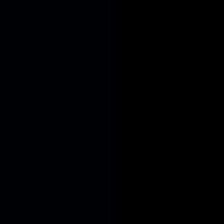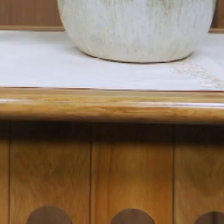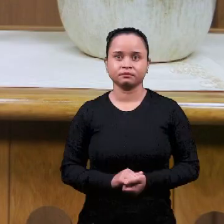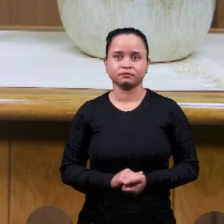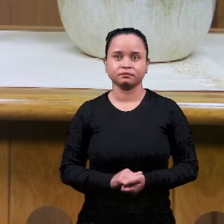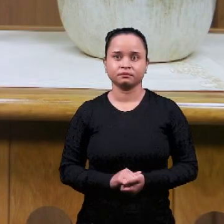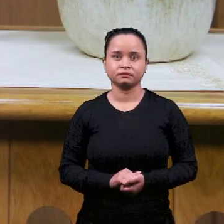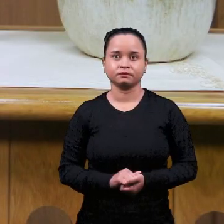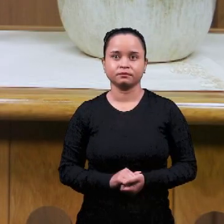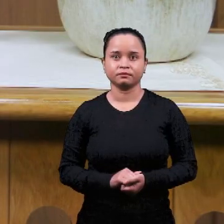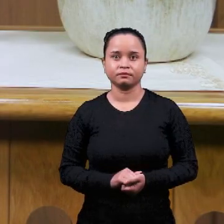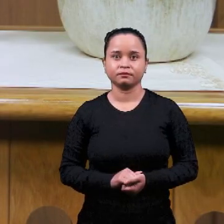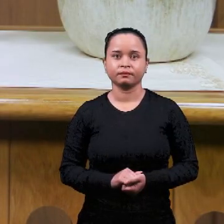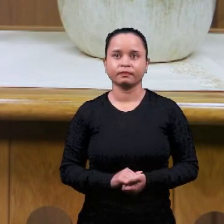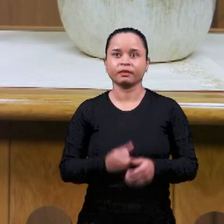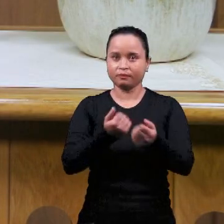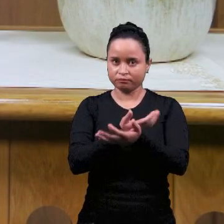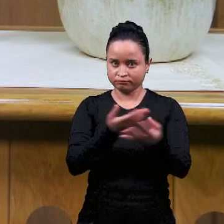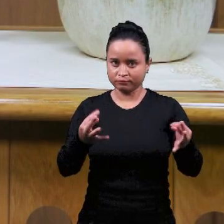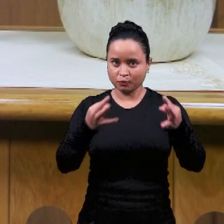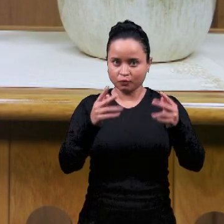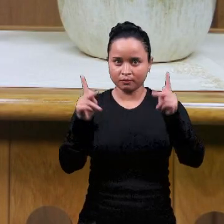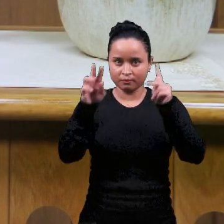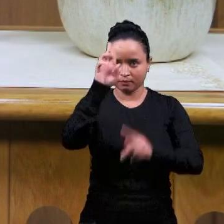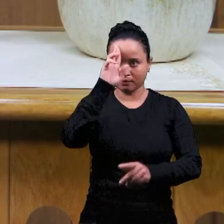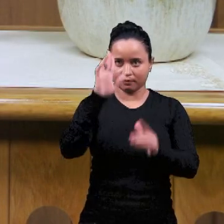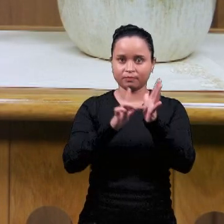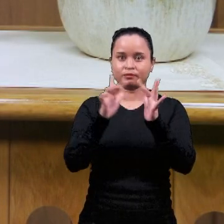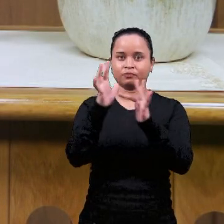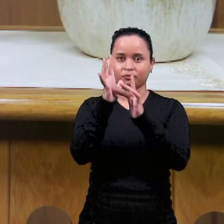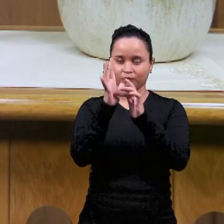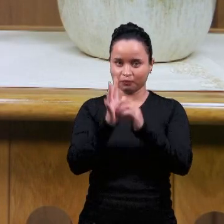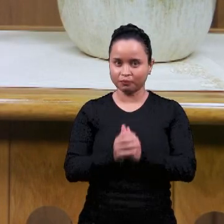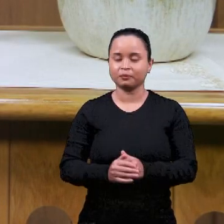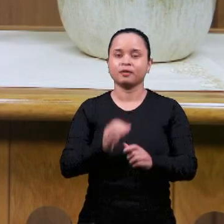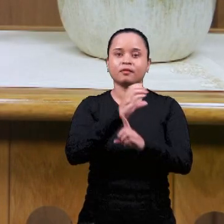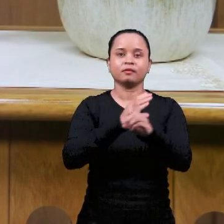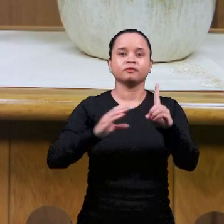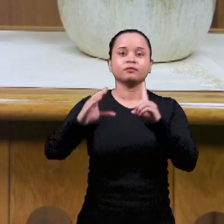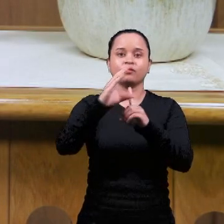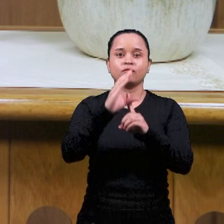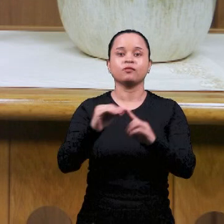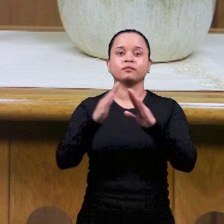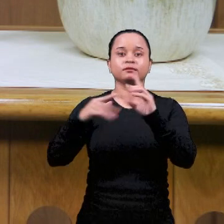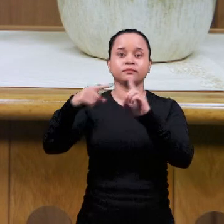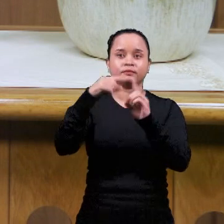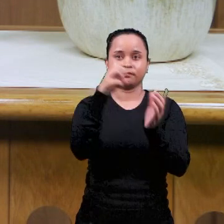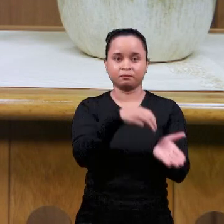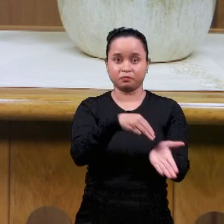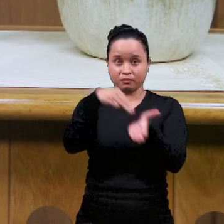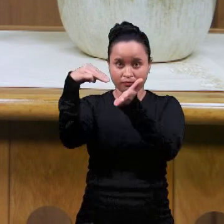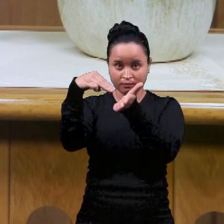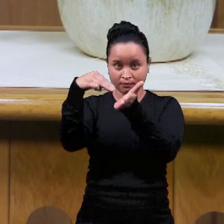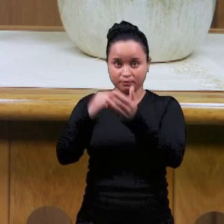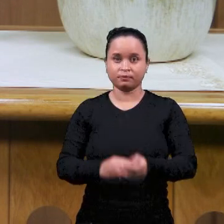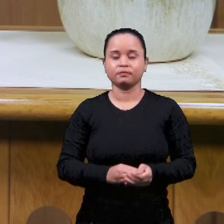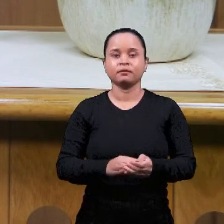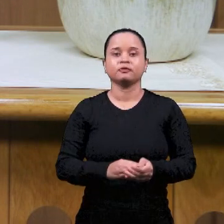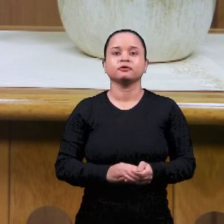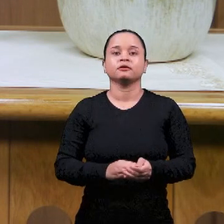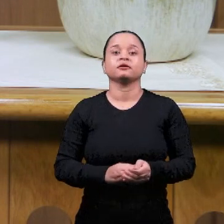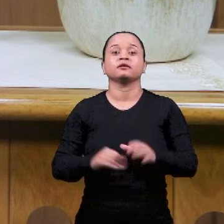Я приветствую всех миром Господа Иисуса. Это богослужение Христианской Церкви в Маранахах, которое